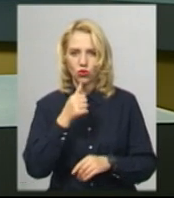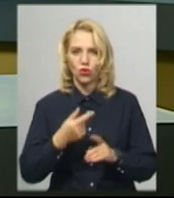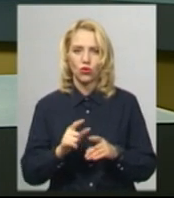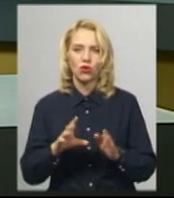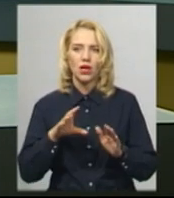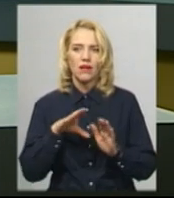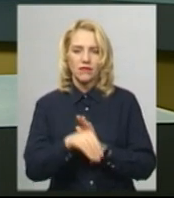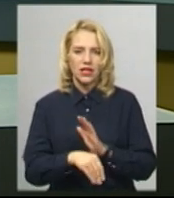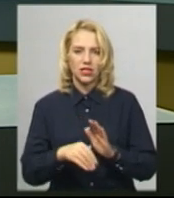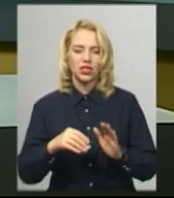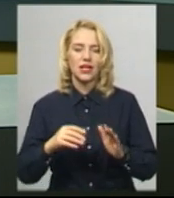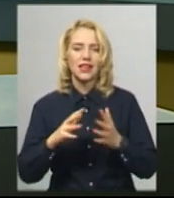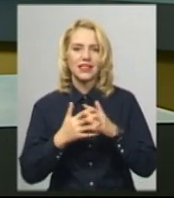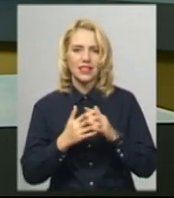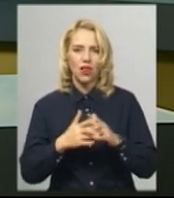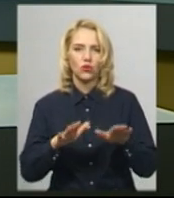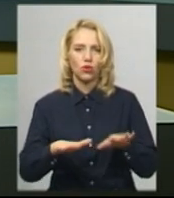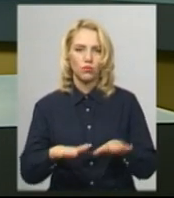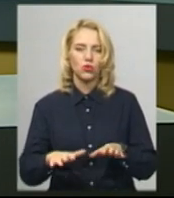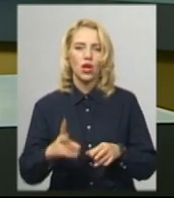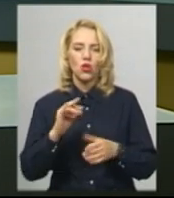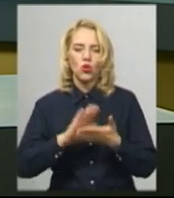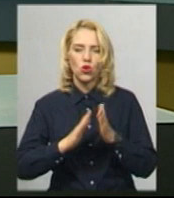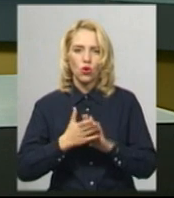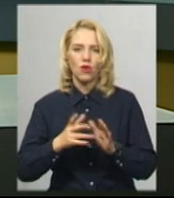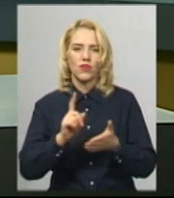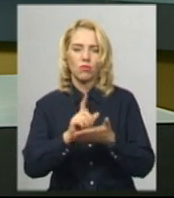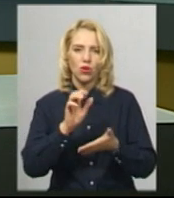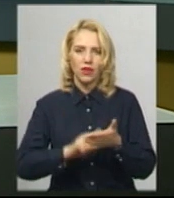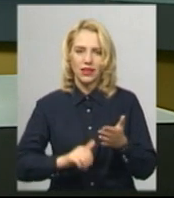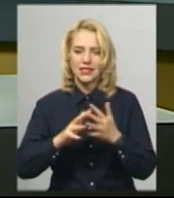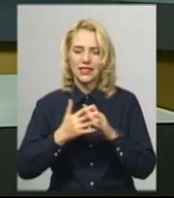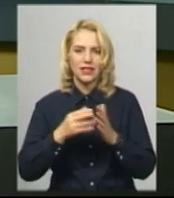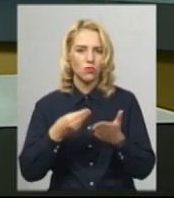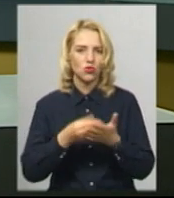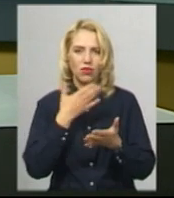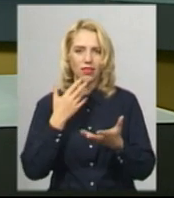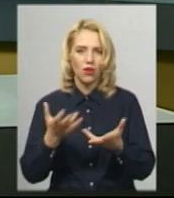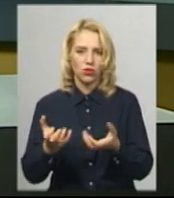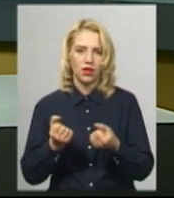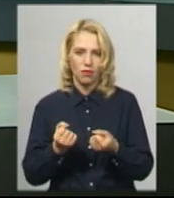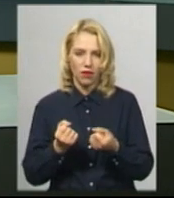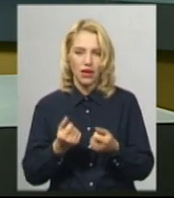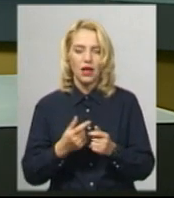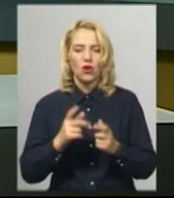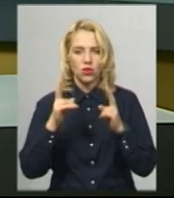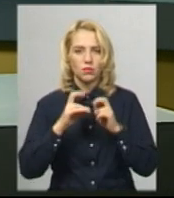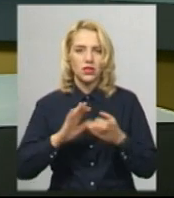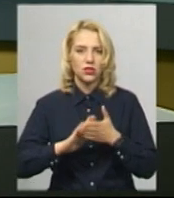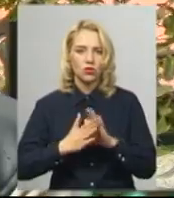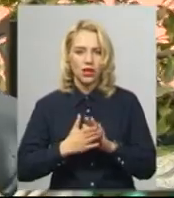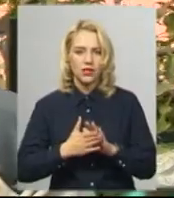пункту. Однак ні договорів оренди на водні об'єкти, ні податків сільський бюджет не отримав. У ситуації розбирався Михайло Жила.